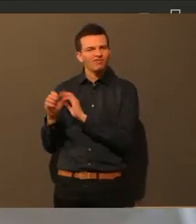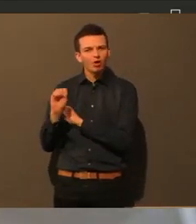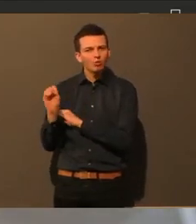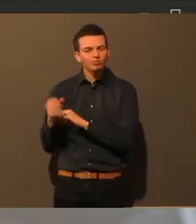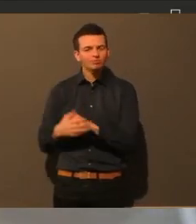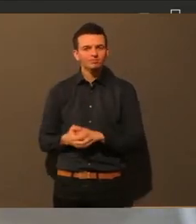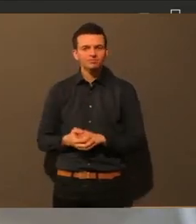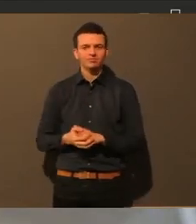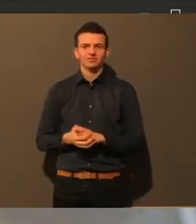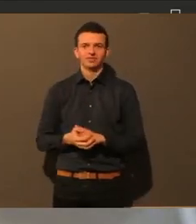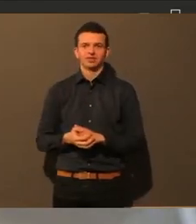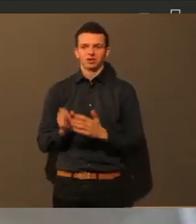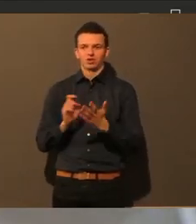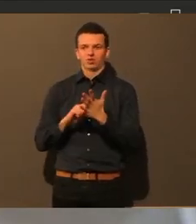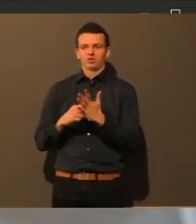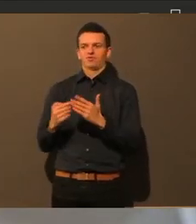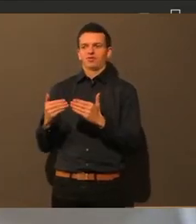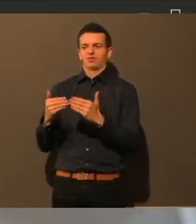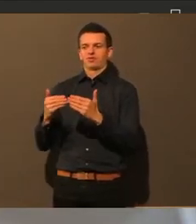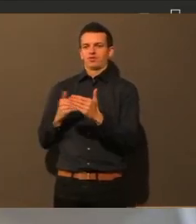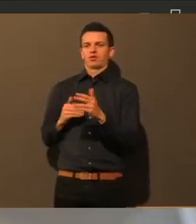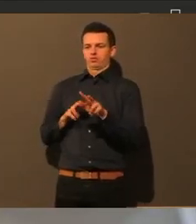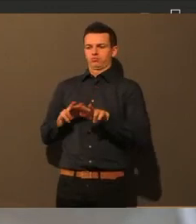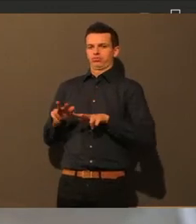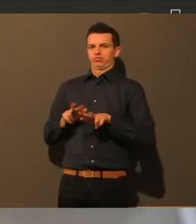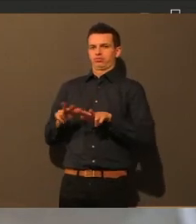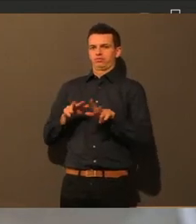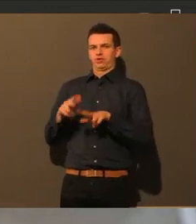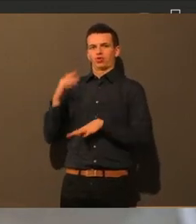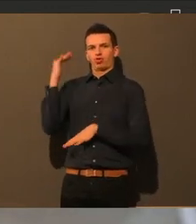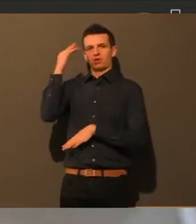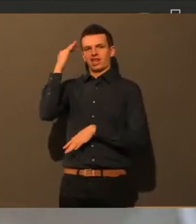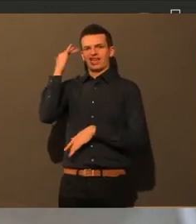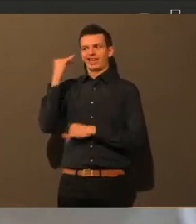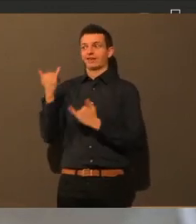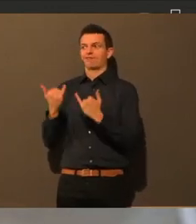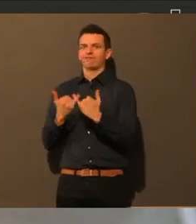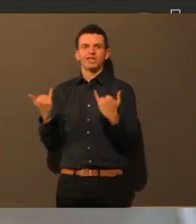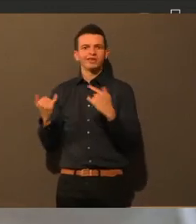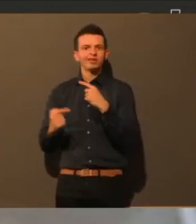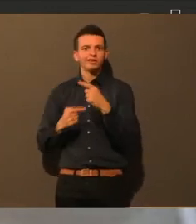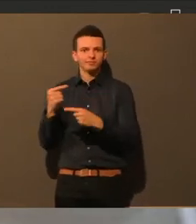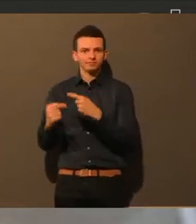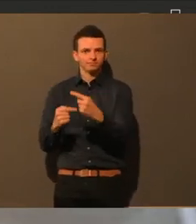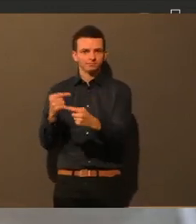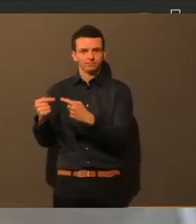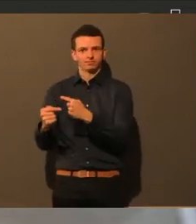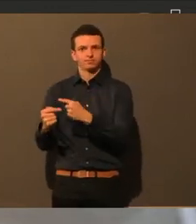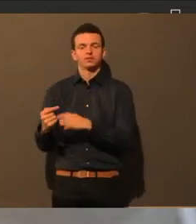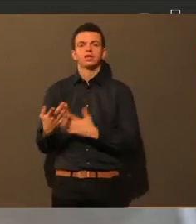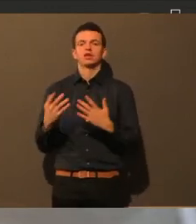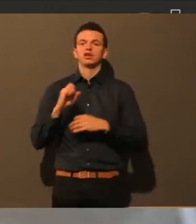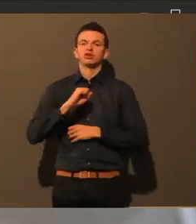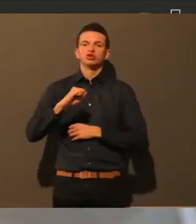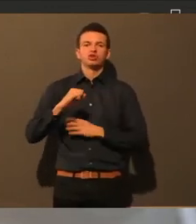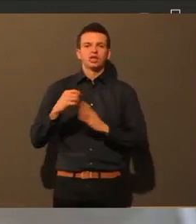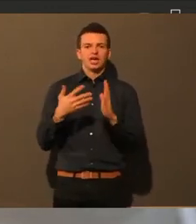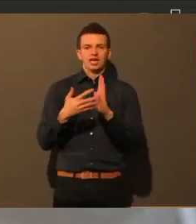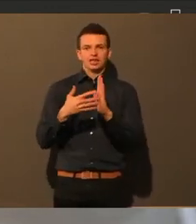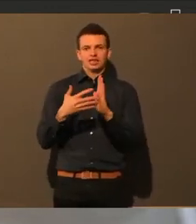überlegen müssen, wie wir das am besten machen. Das ist, diese Schnelltests, ist ein